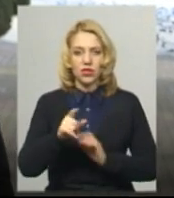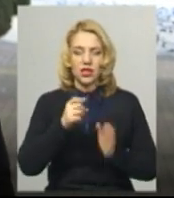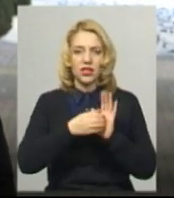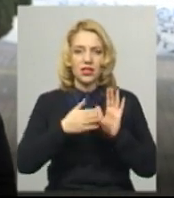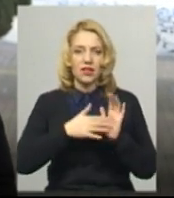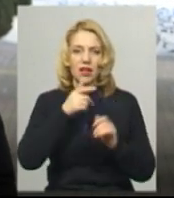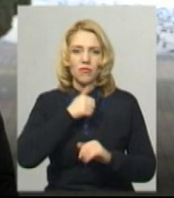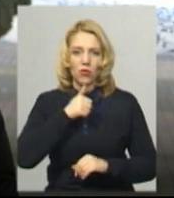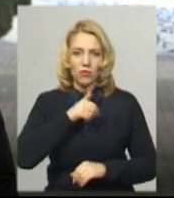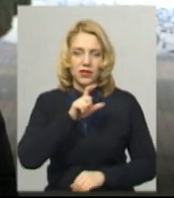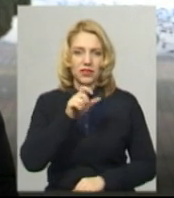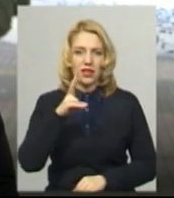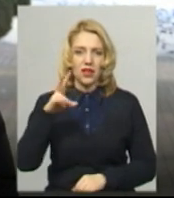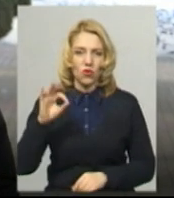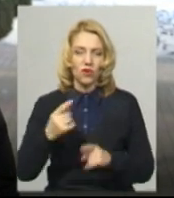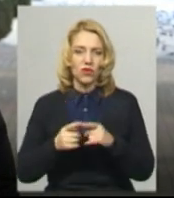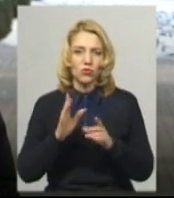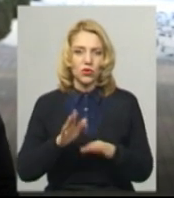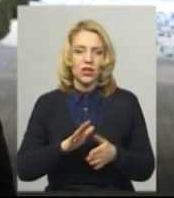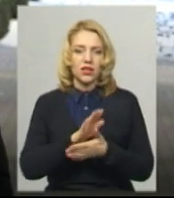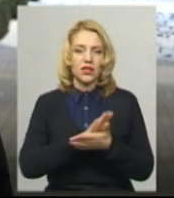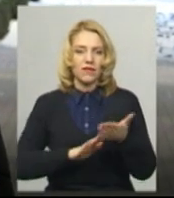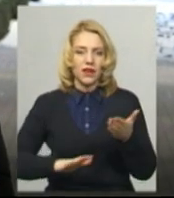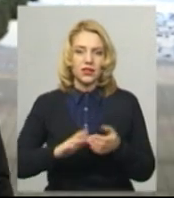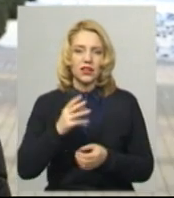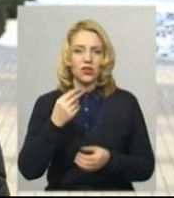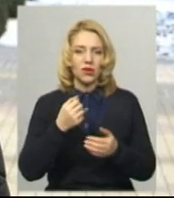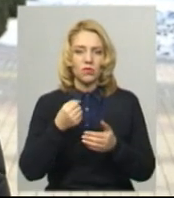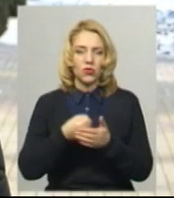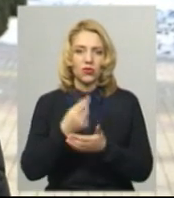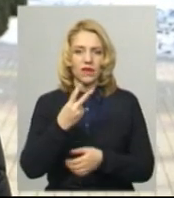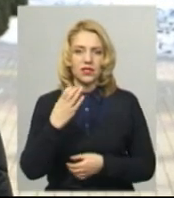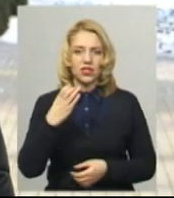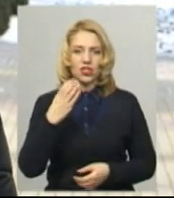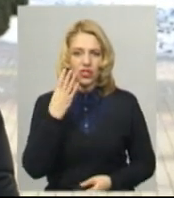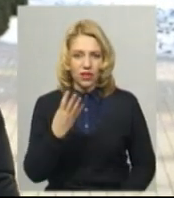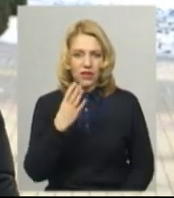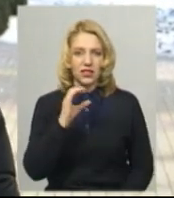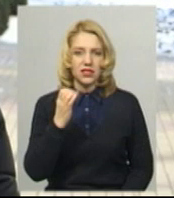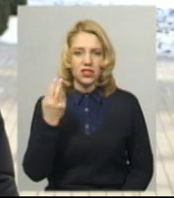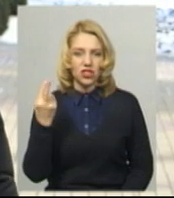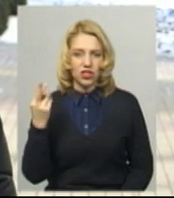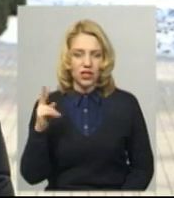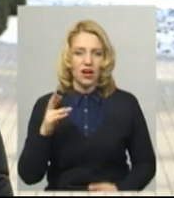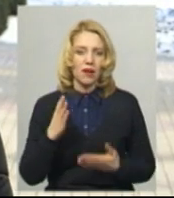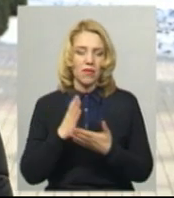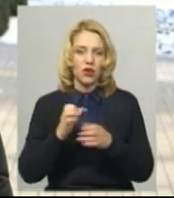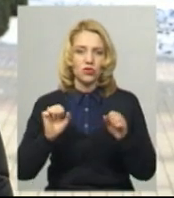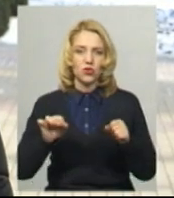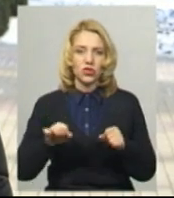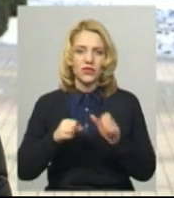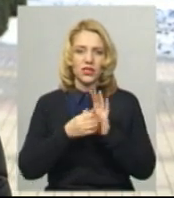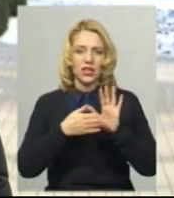зовнішнє незалежне оцінювання. Вона буде тривати по 24 січня даного року. Мають можливість зареєструватися всі